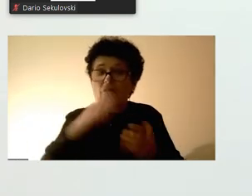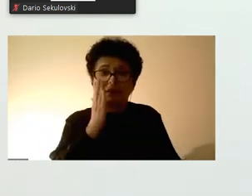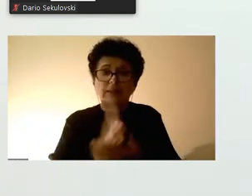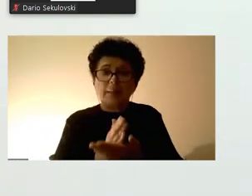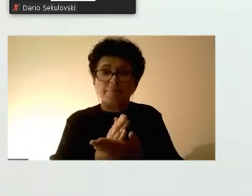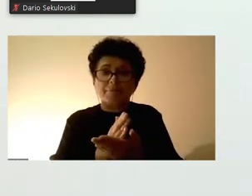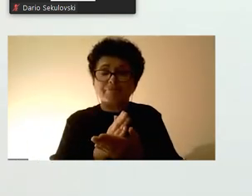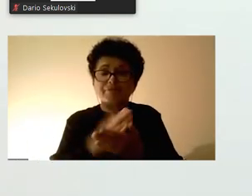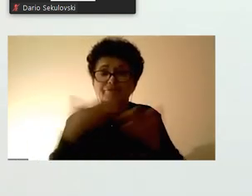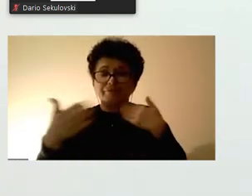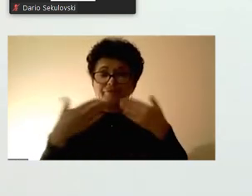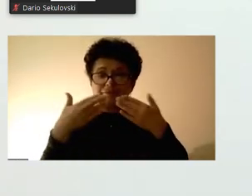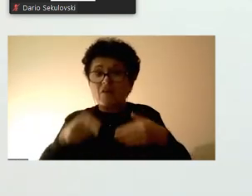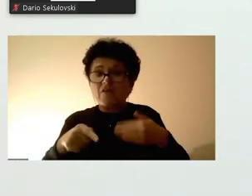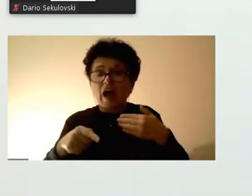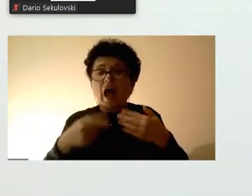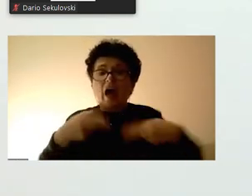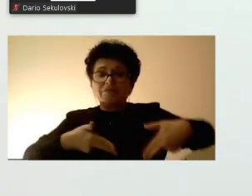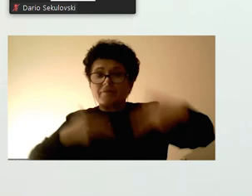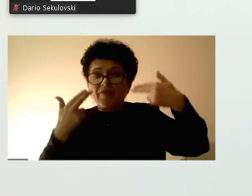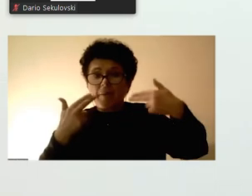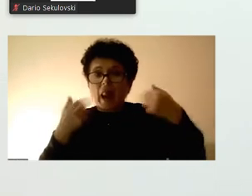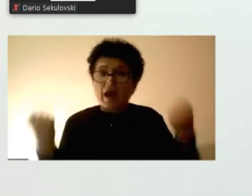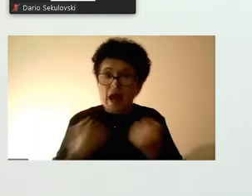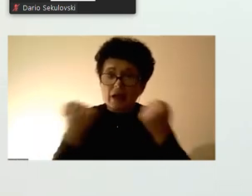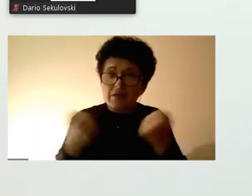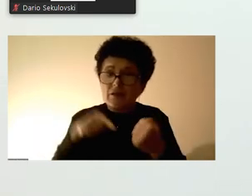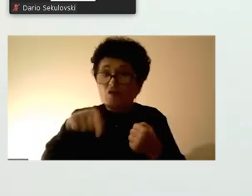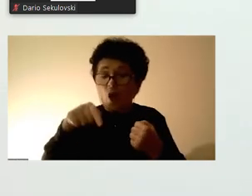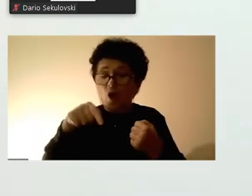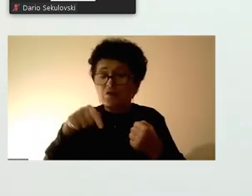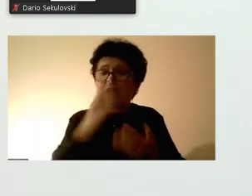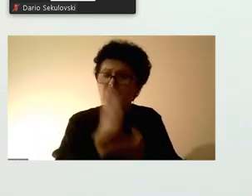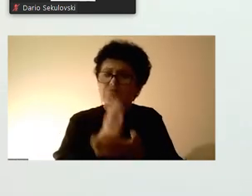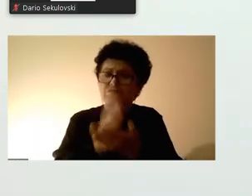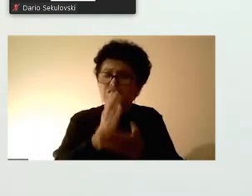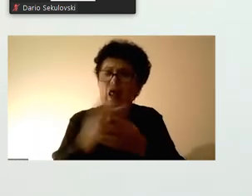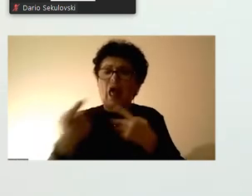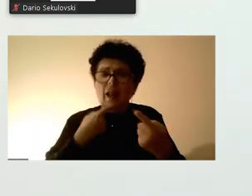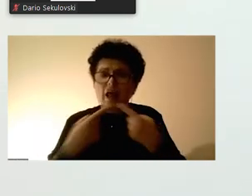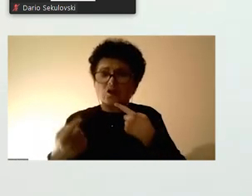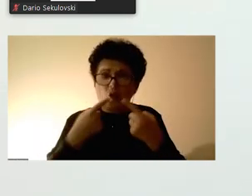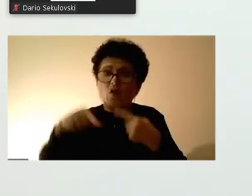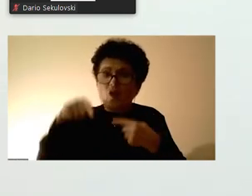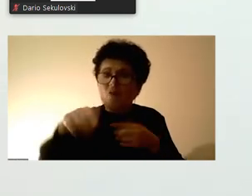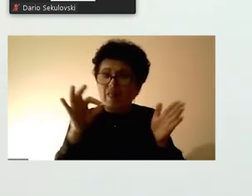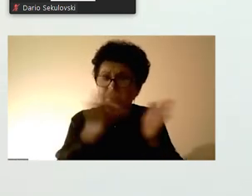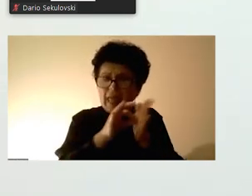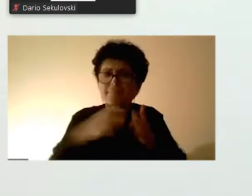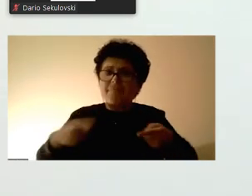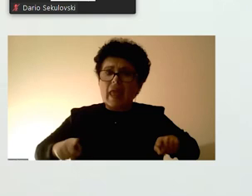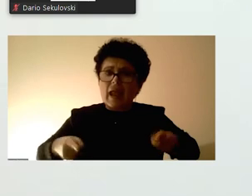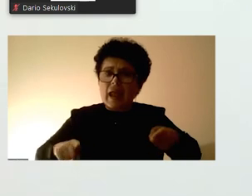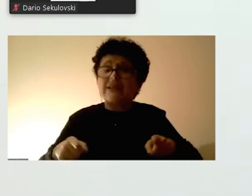вебинари, ваков тип на активности и се почесто разговарање за овие теми и иницијативи,